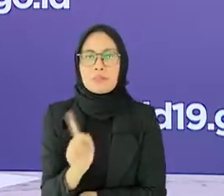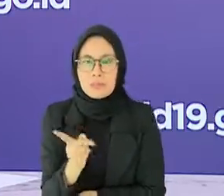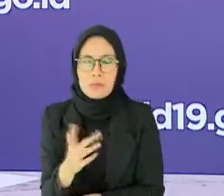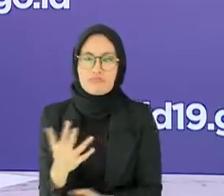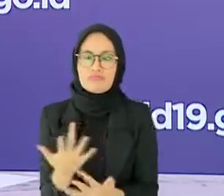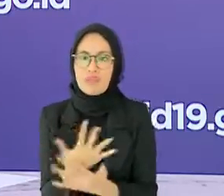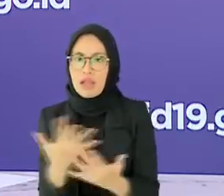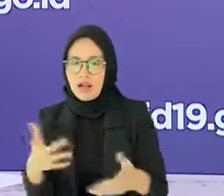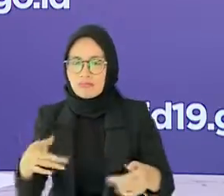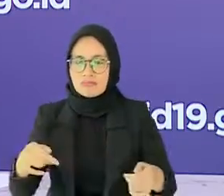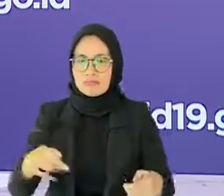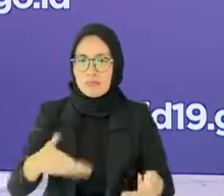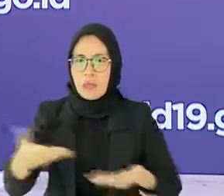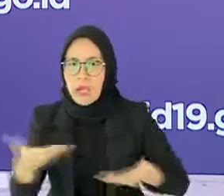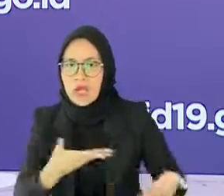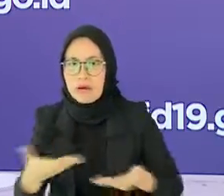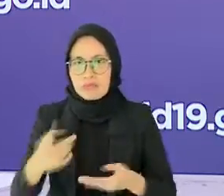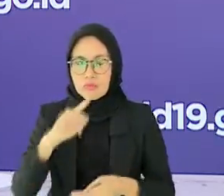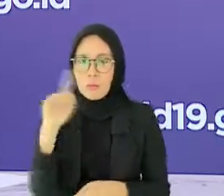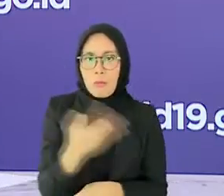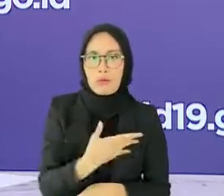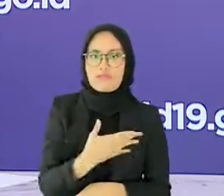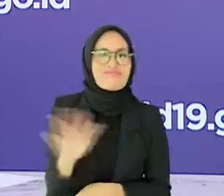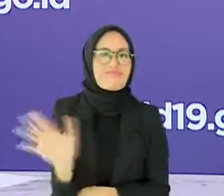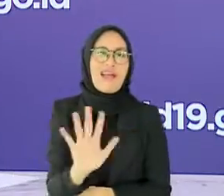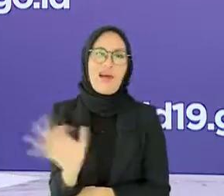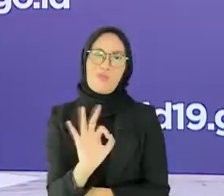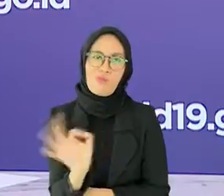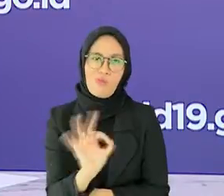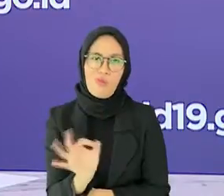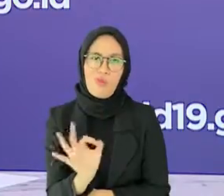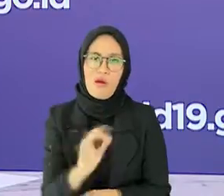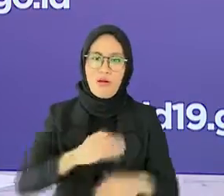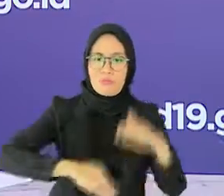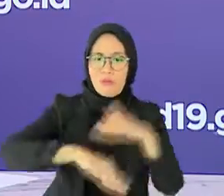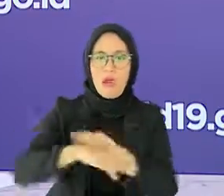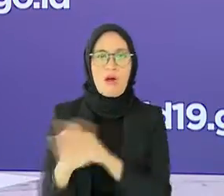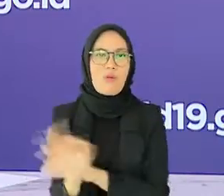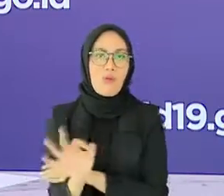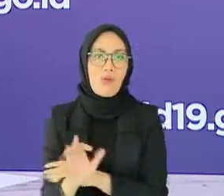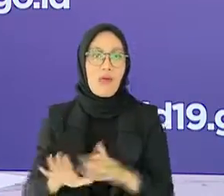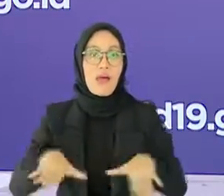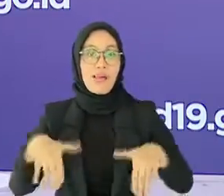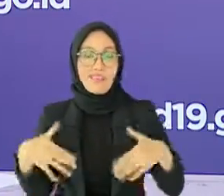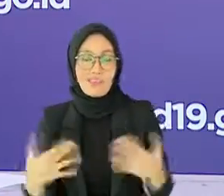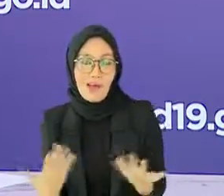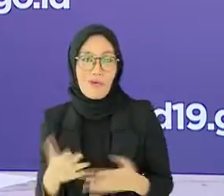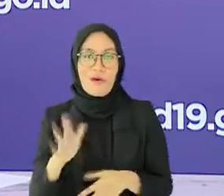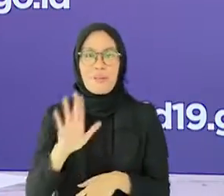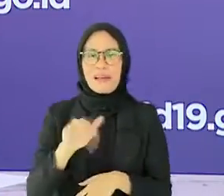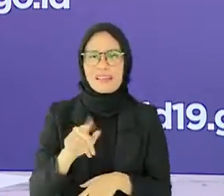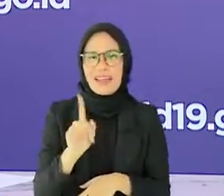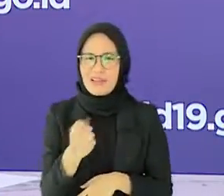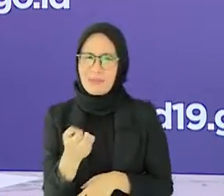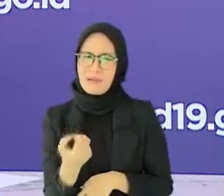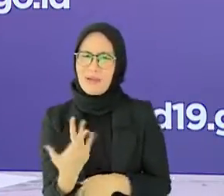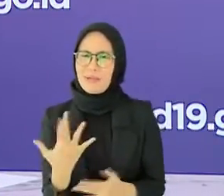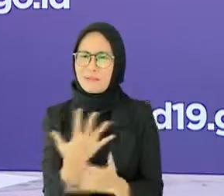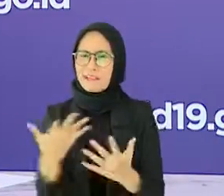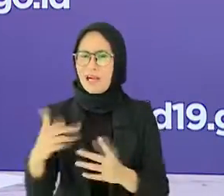tidak dilakukan dengan sigap dan cepat, atau karena masih adanya warga yang melakukan isolasi mandiri.